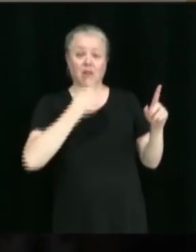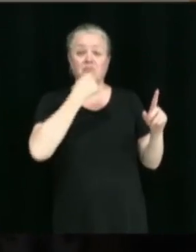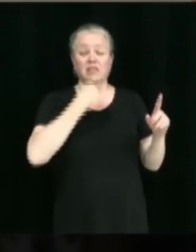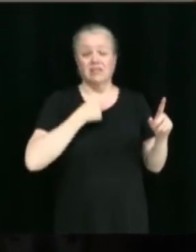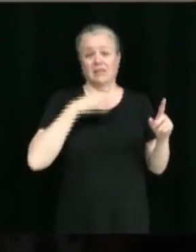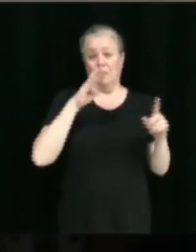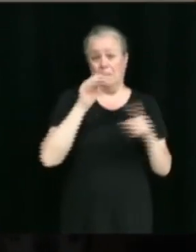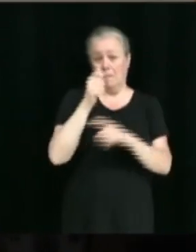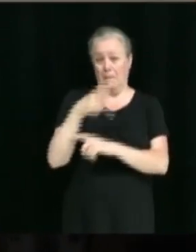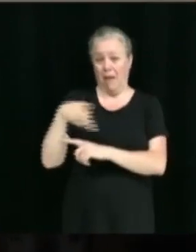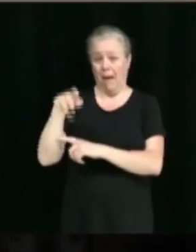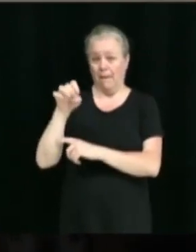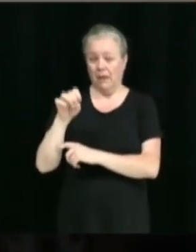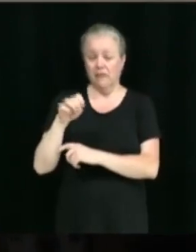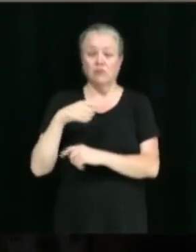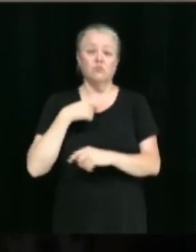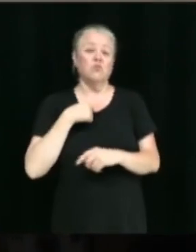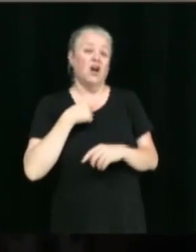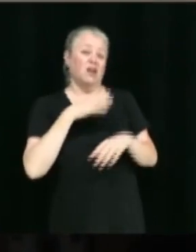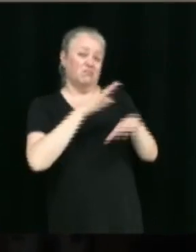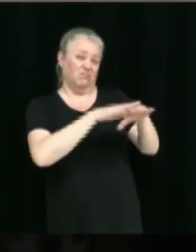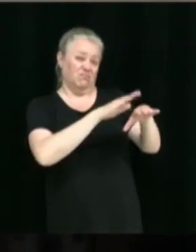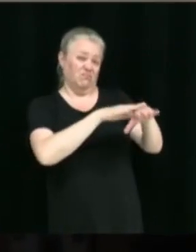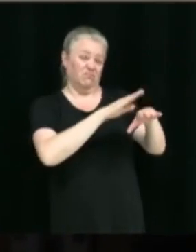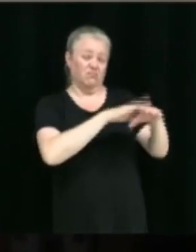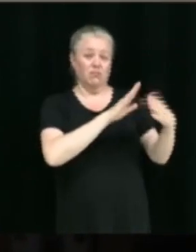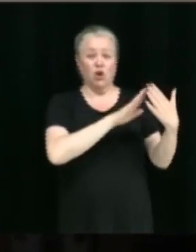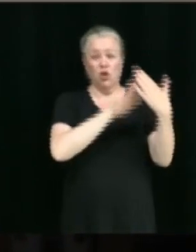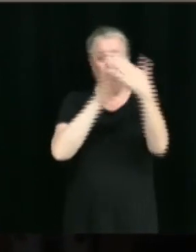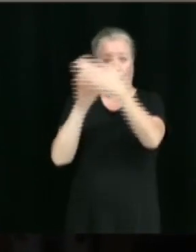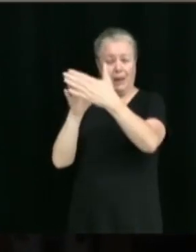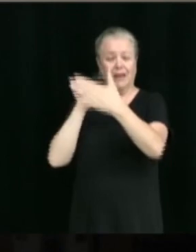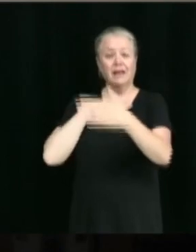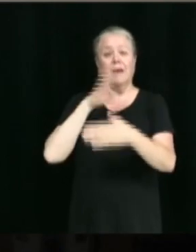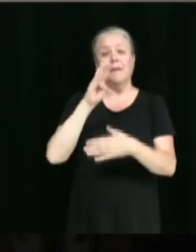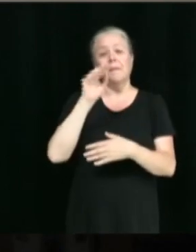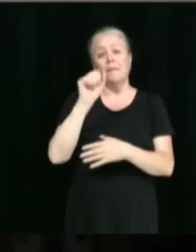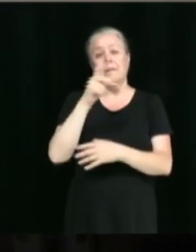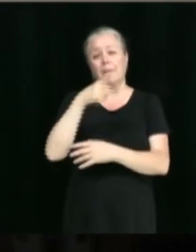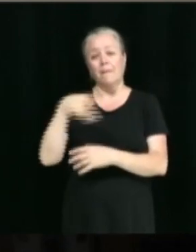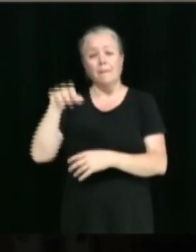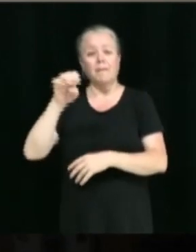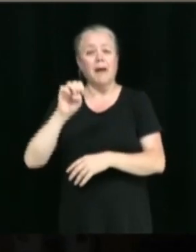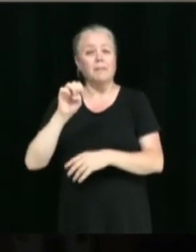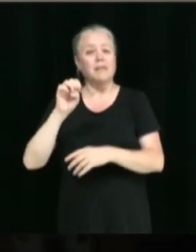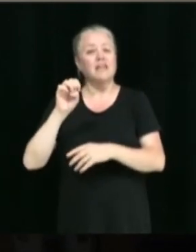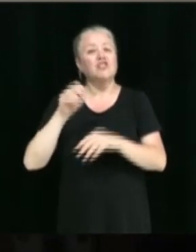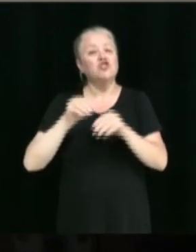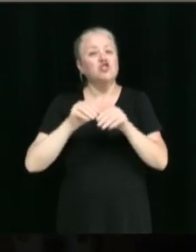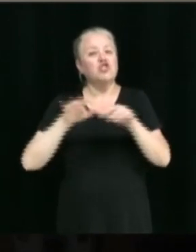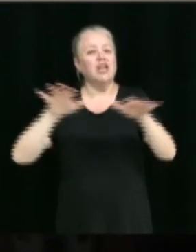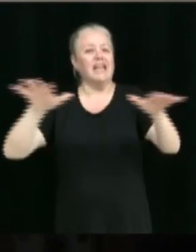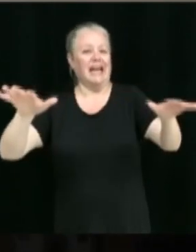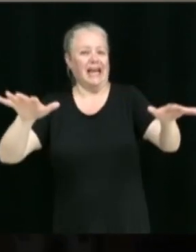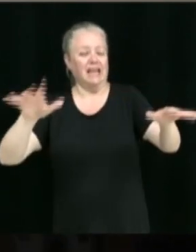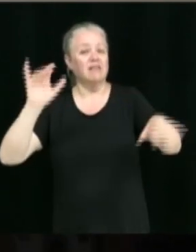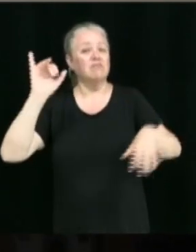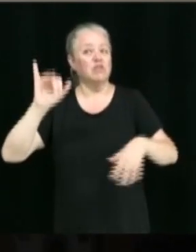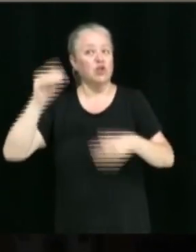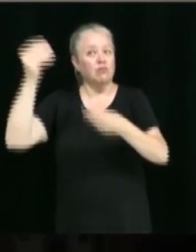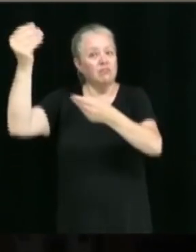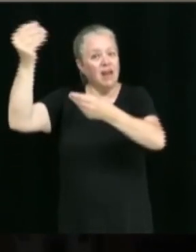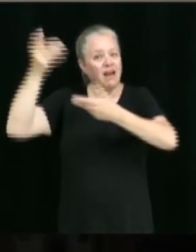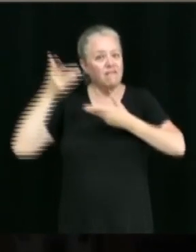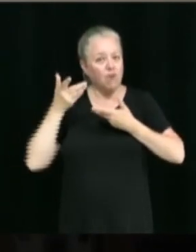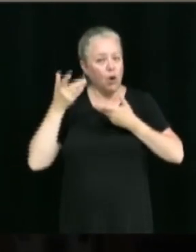je vous suggère de faire la demande d'un BAPE générique. Le BAPE générique, c'est une source d'informations officielle.